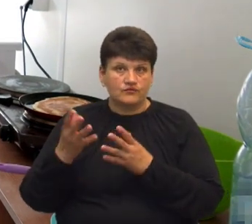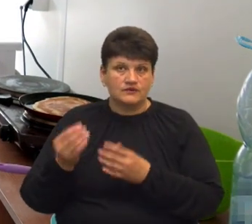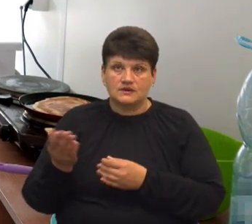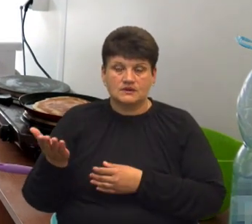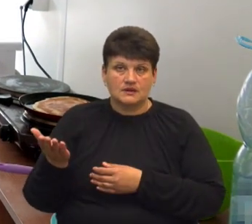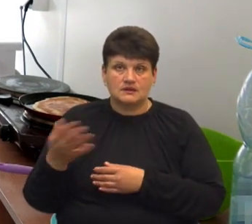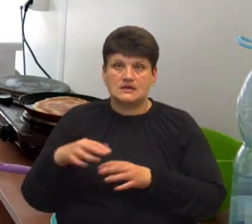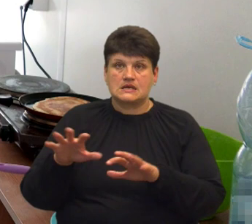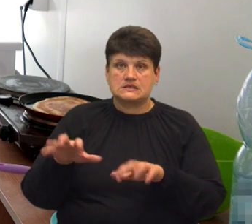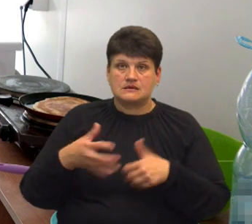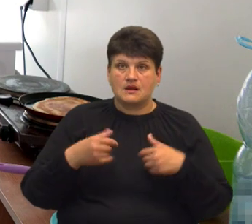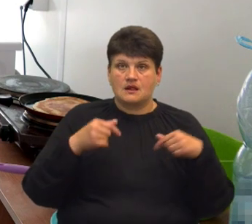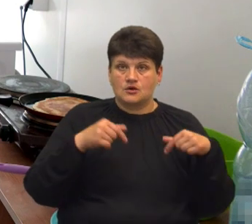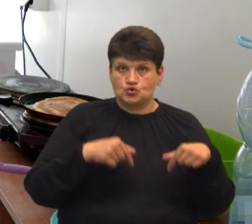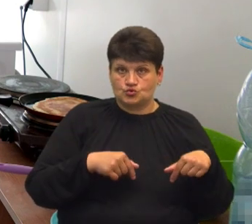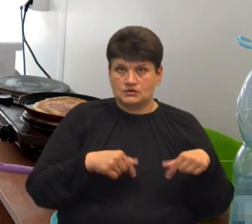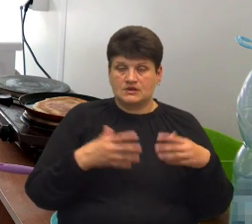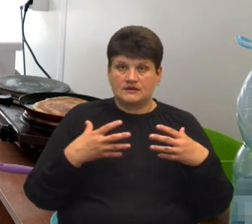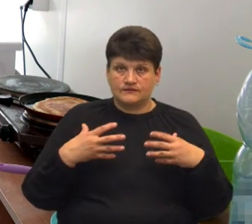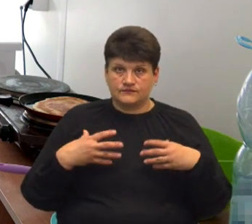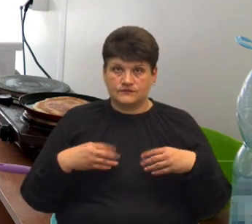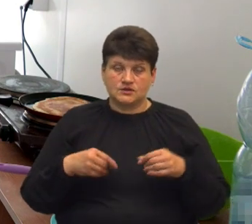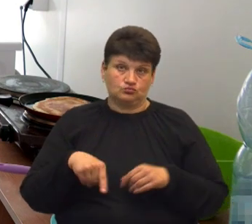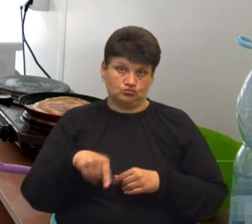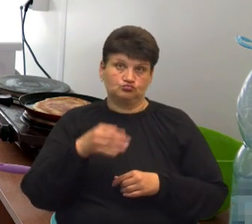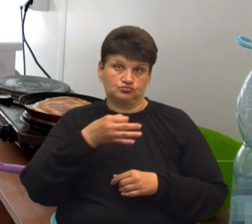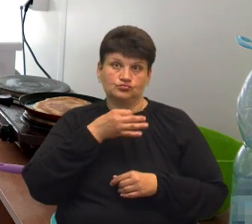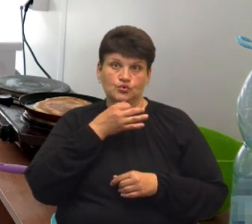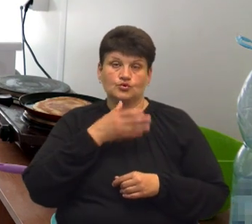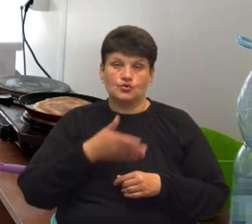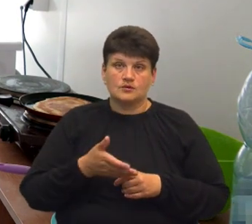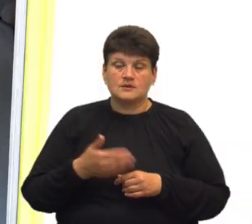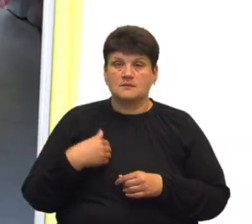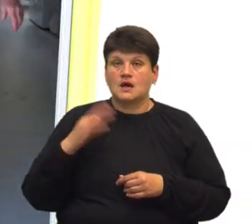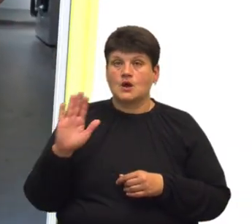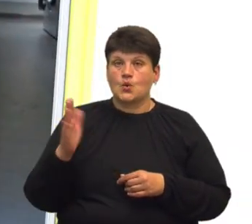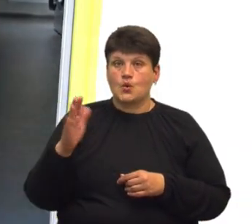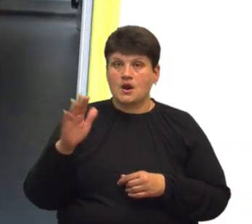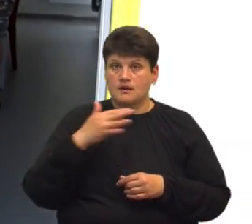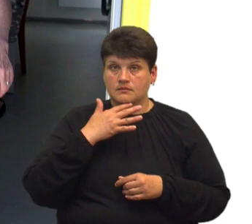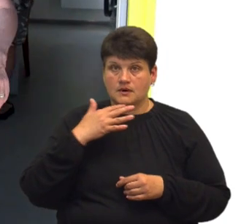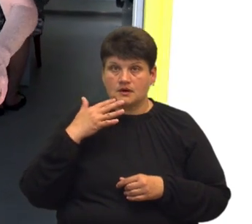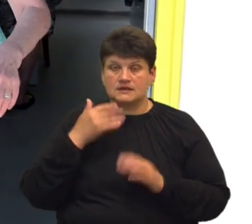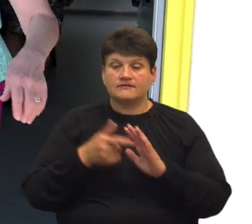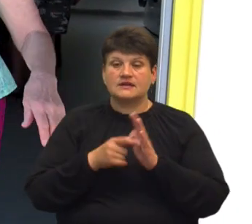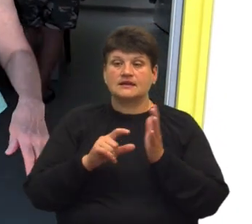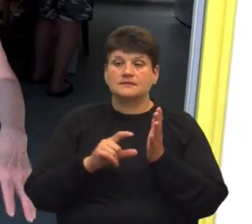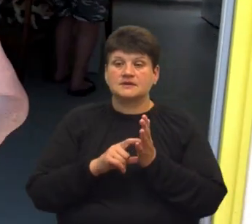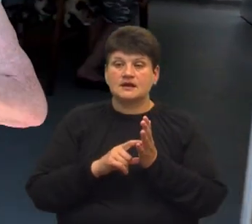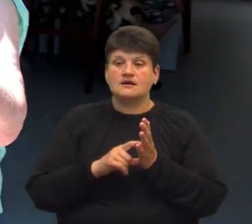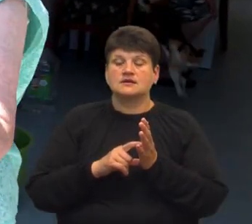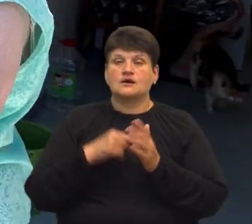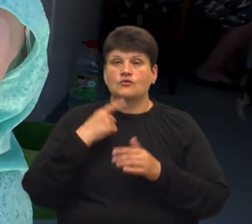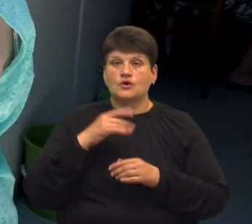забрали ось сюди і вже йому подобається, гуляє багато. Кімната модульного містечка, каже